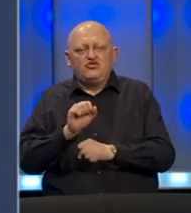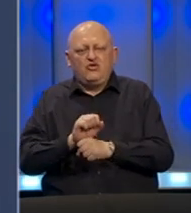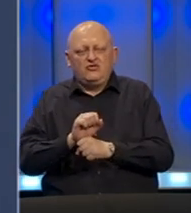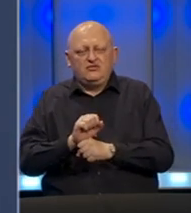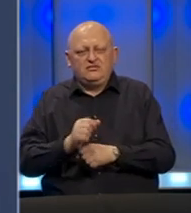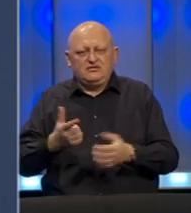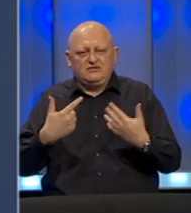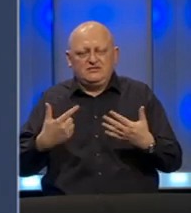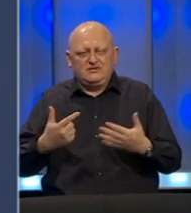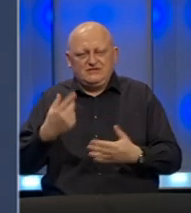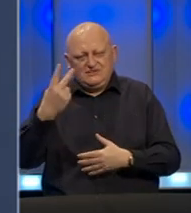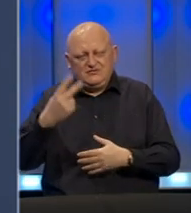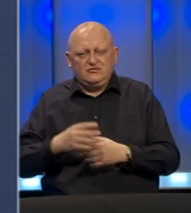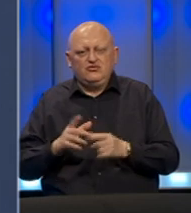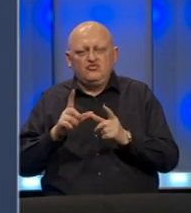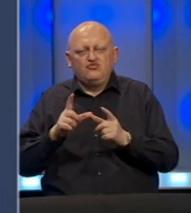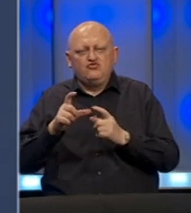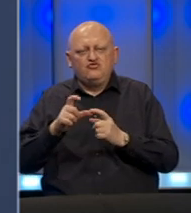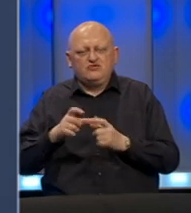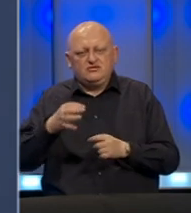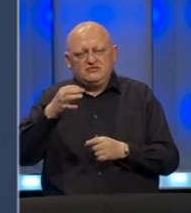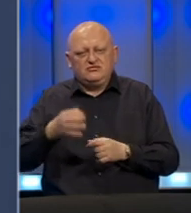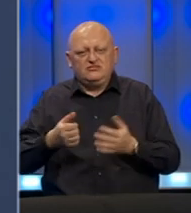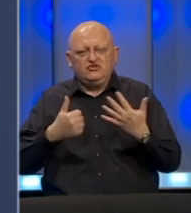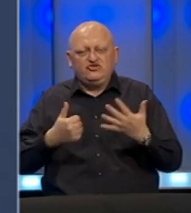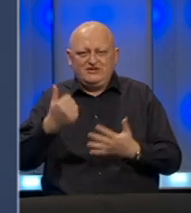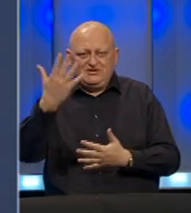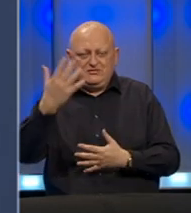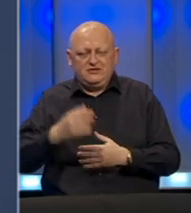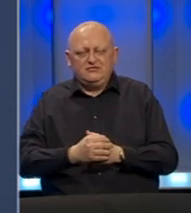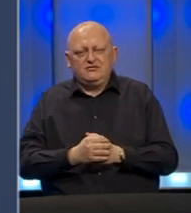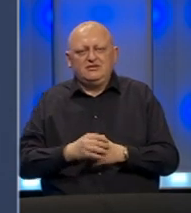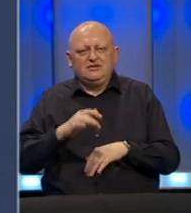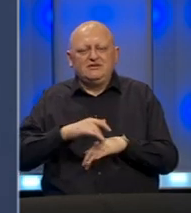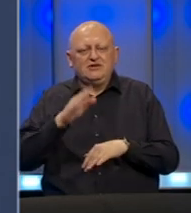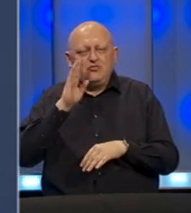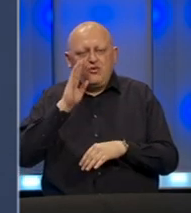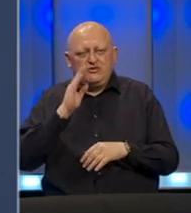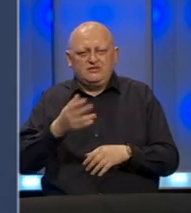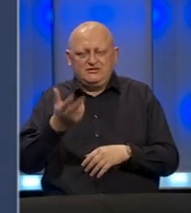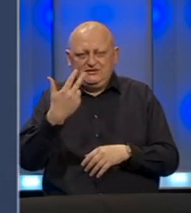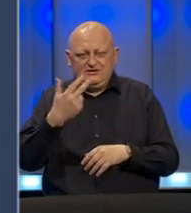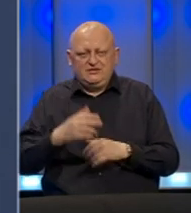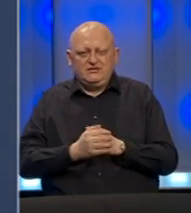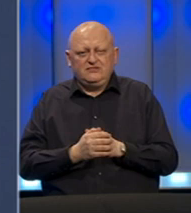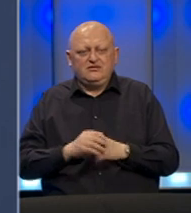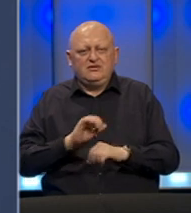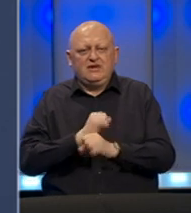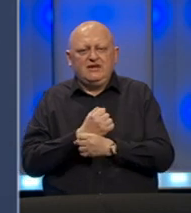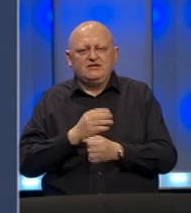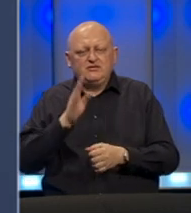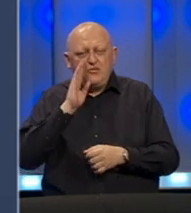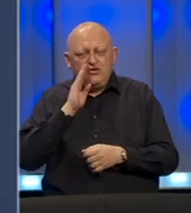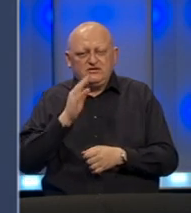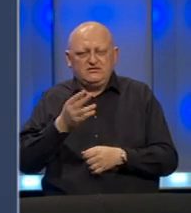županija 72, Unsko-Sanska županija 65, Srednje-Bosanska županija 30, Hercegovačka